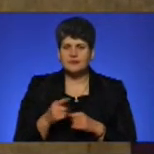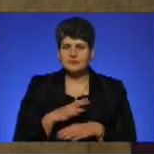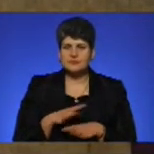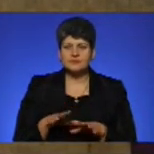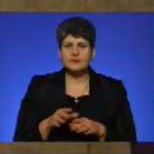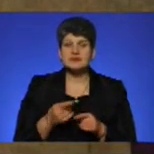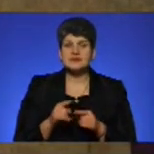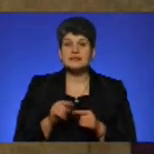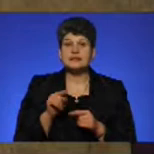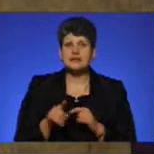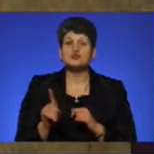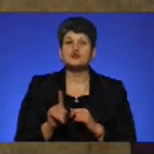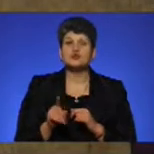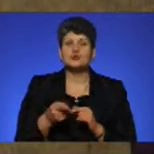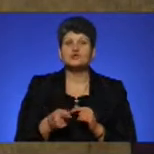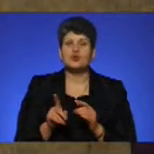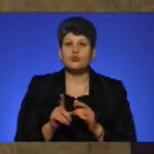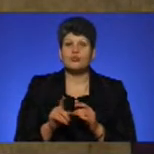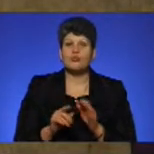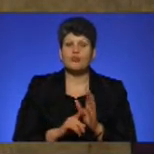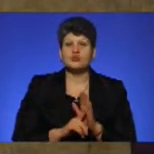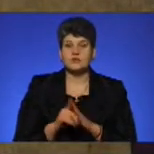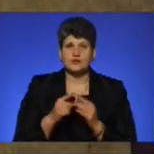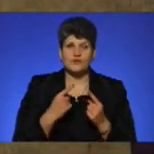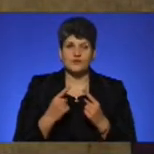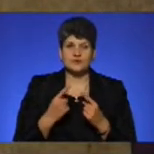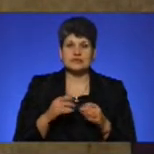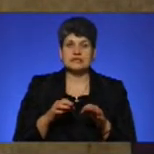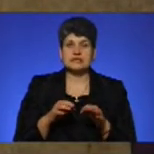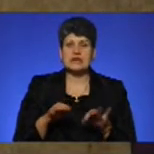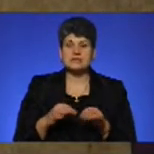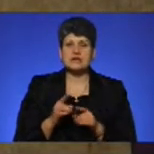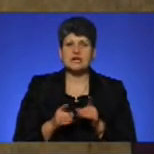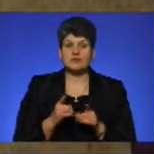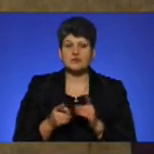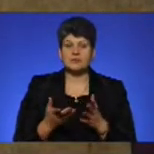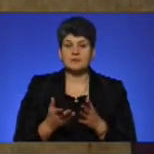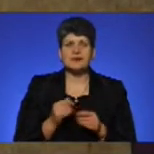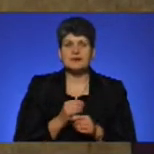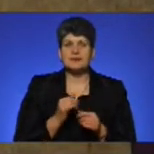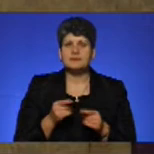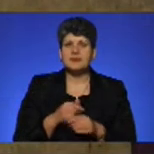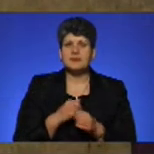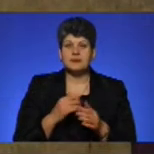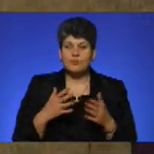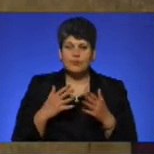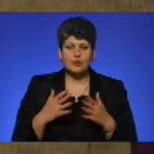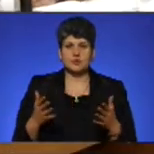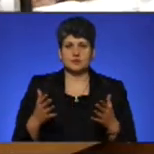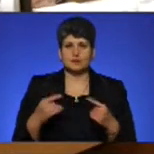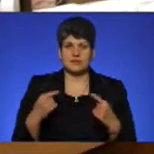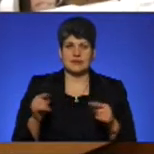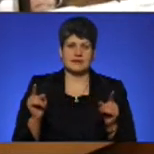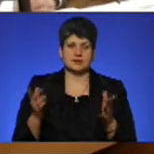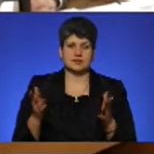те, з чого починається, про що ми з вами говорили. Транспортна реформа. Ми не можемо інакше.